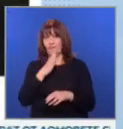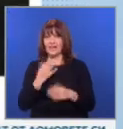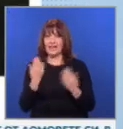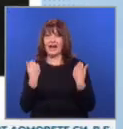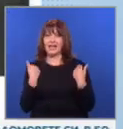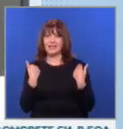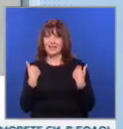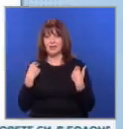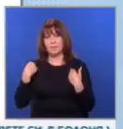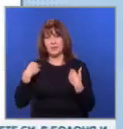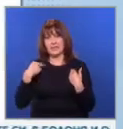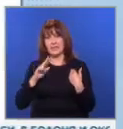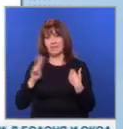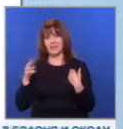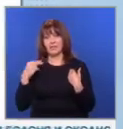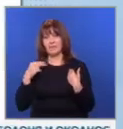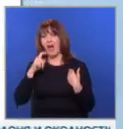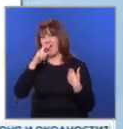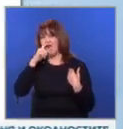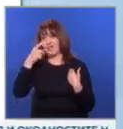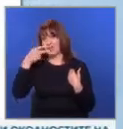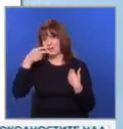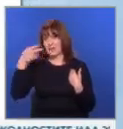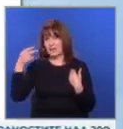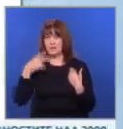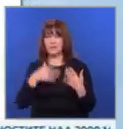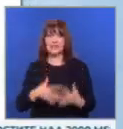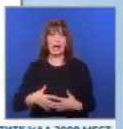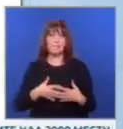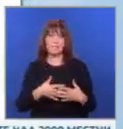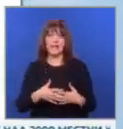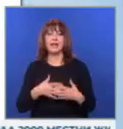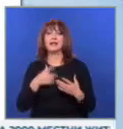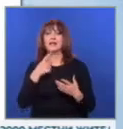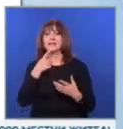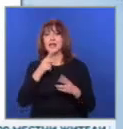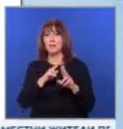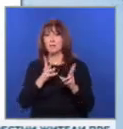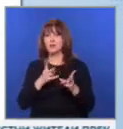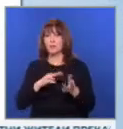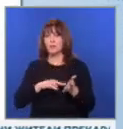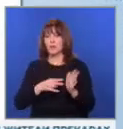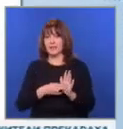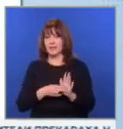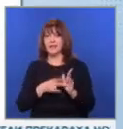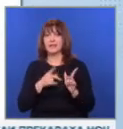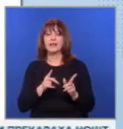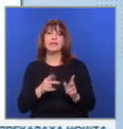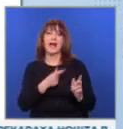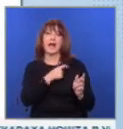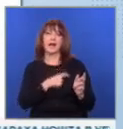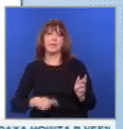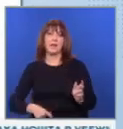за президент и вице-президент, важните теми за американските избиратели и визиите за международната политика на републиканците и